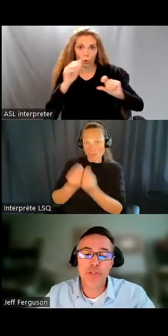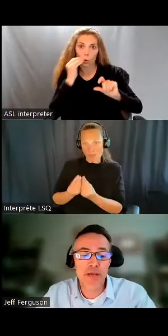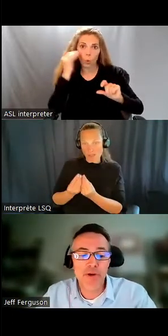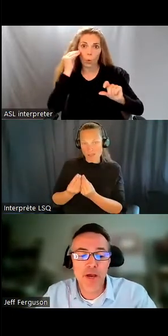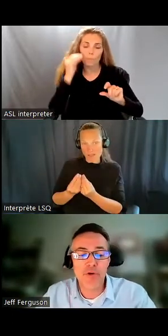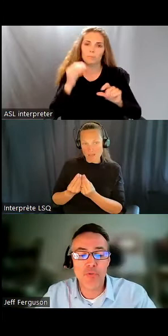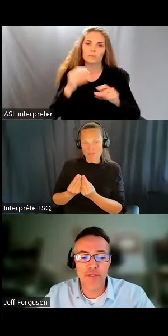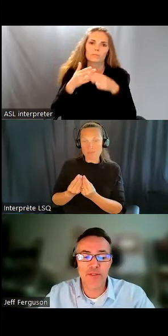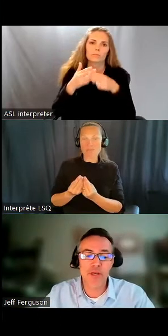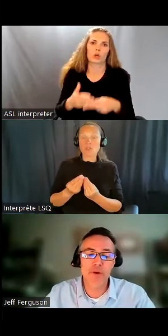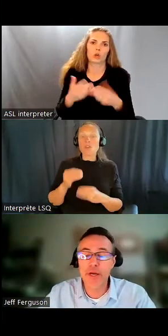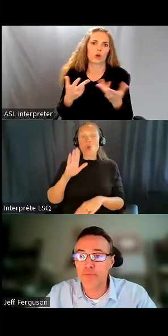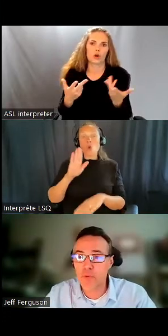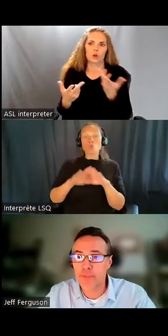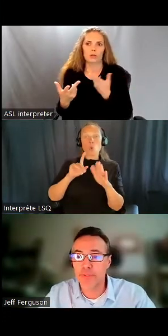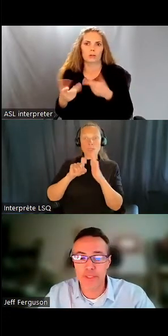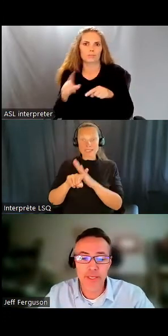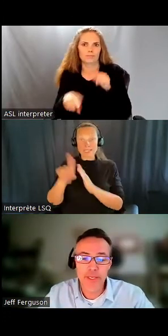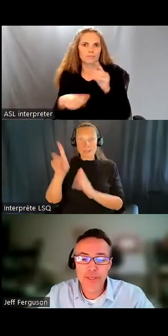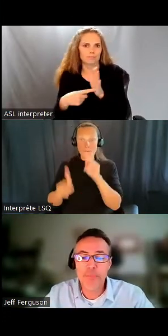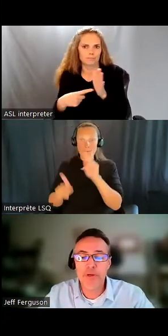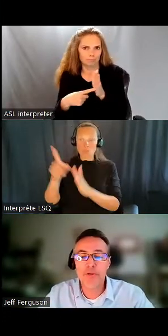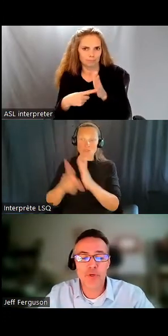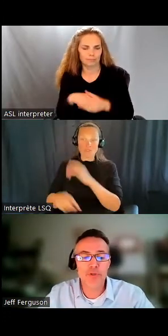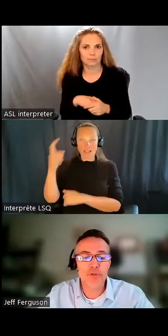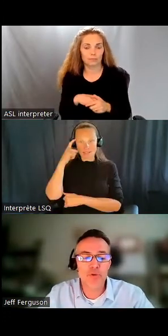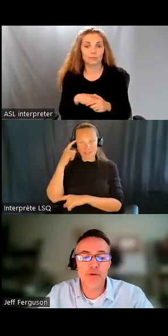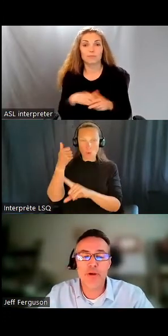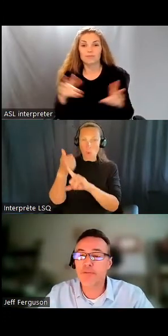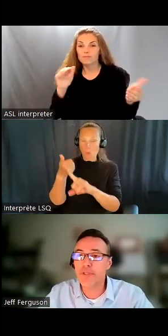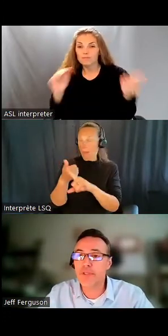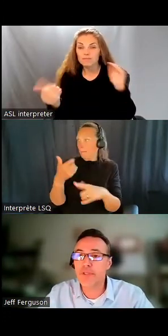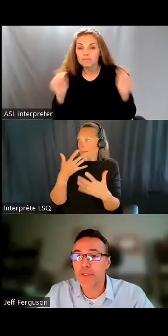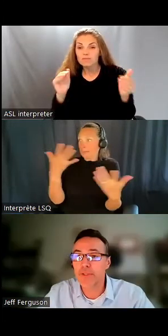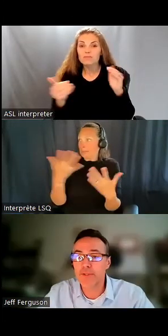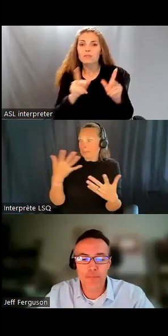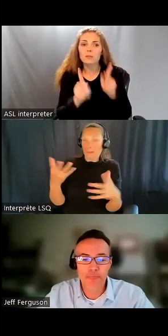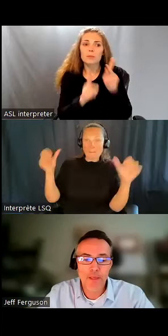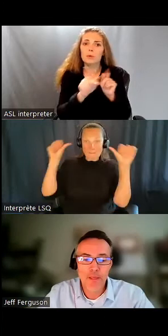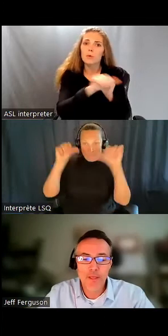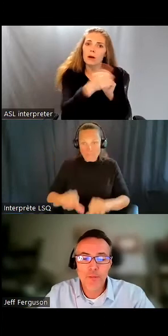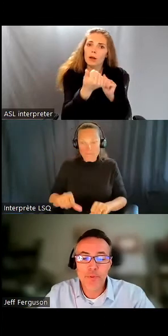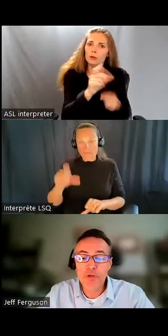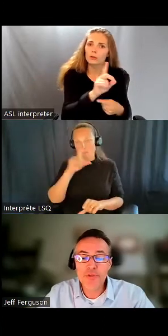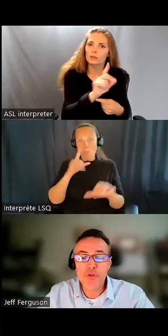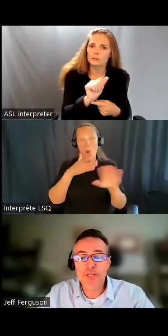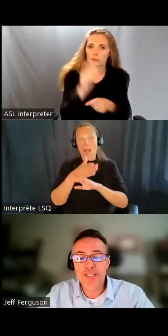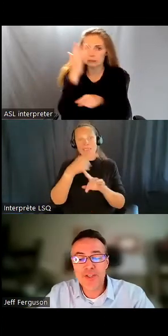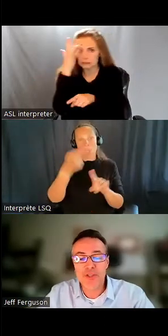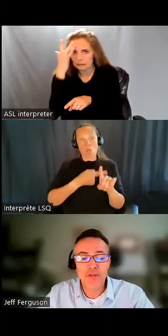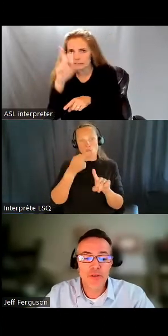personnes ayant une déficience intellectuelle, elles ont généralement des taux d'inabordabilité plus élevés que les autres personnes ayant d'autres